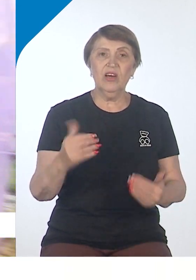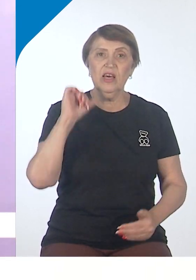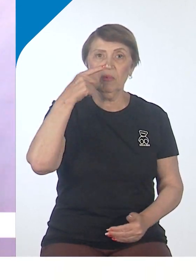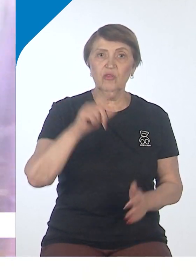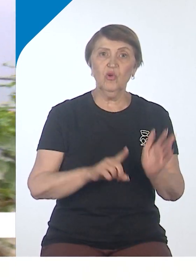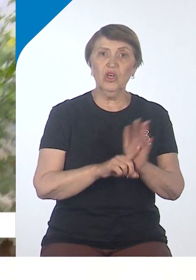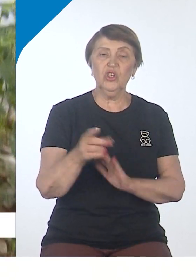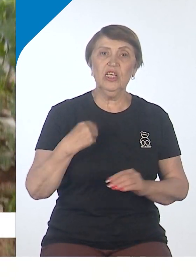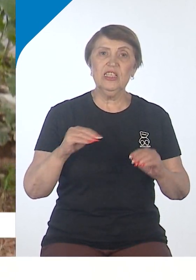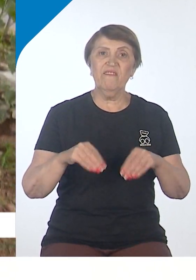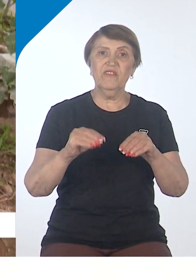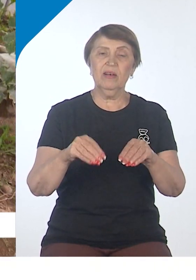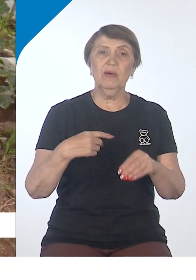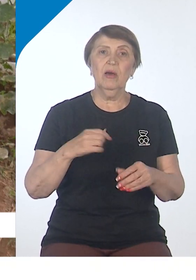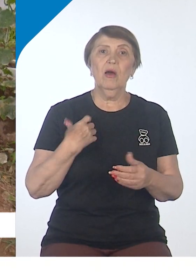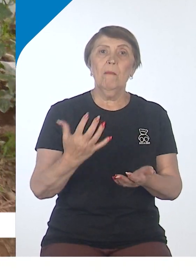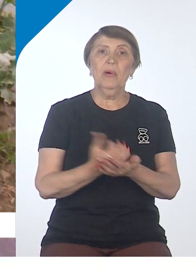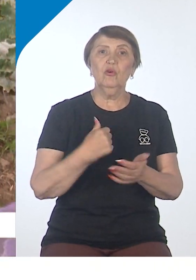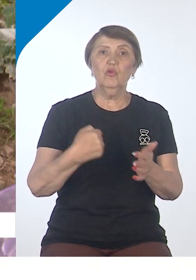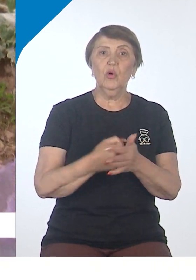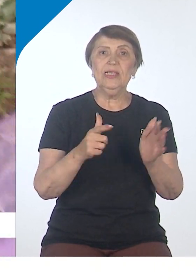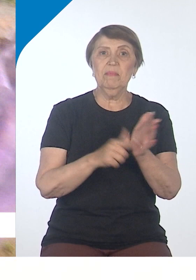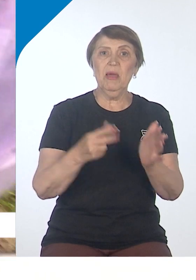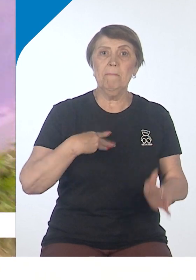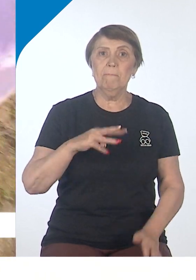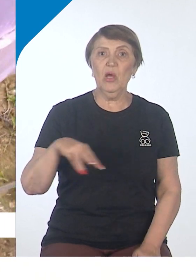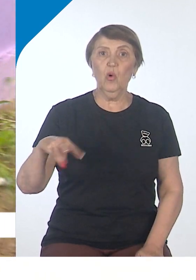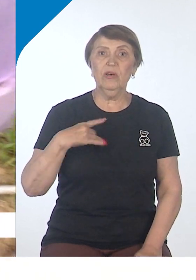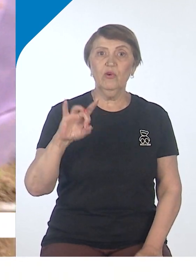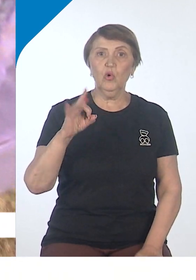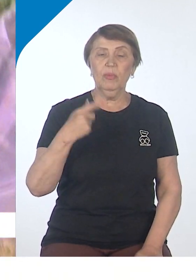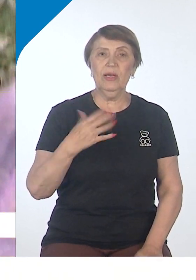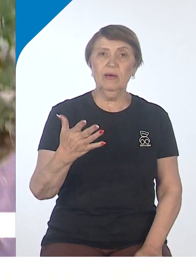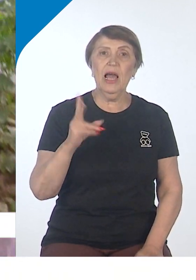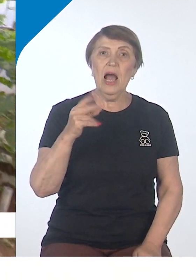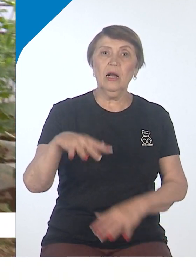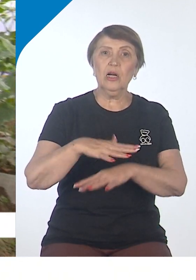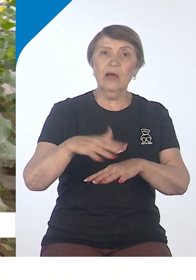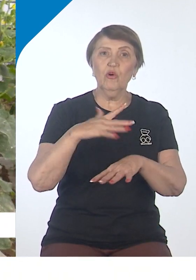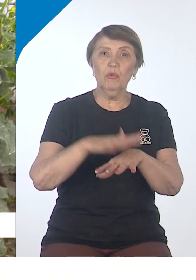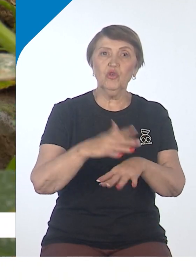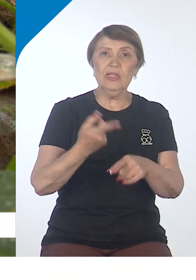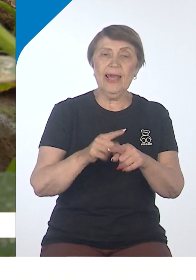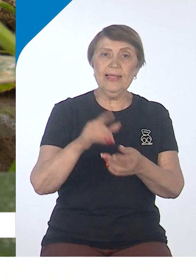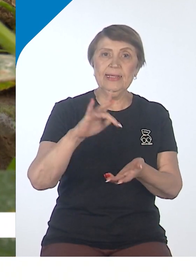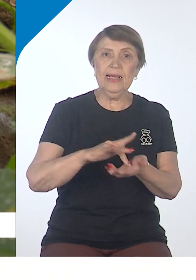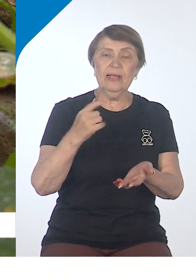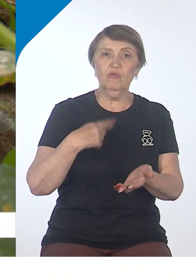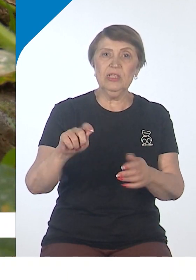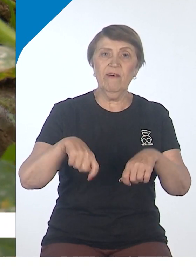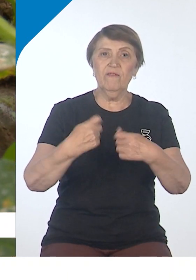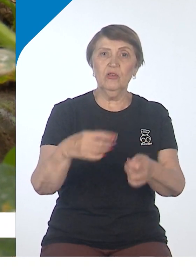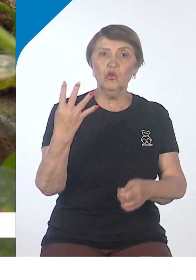фермеры могут получить до 7 миллионов рублей при участии в конкурсе грантов «Агростартап». Из краевого бюджета на эти цели выделен 41